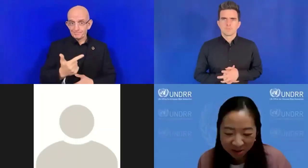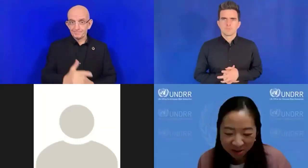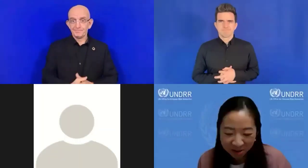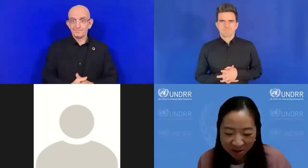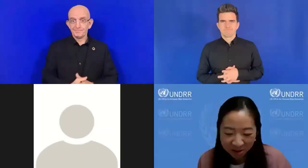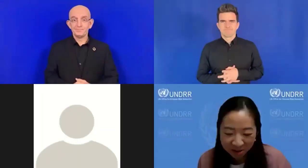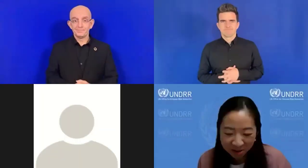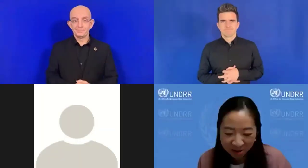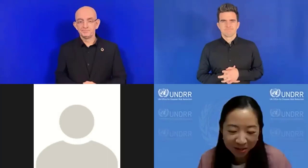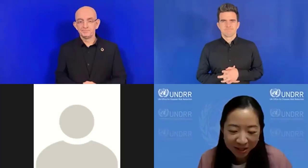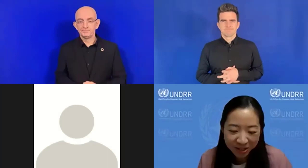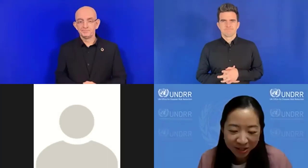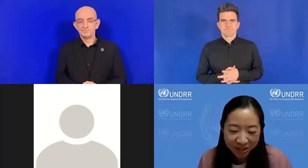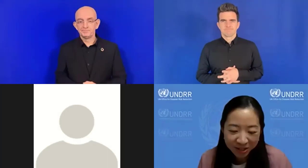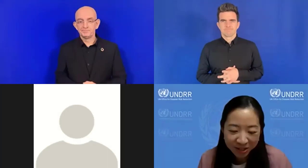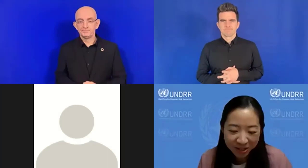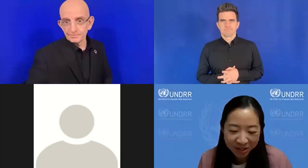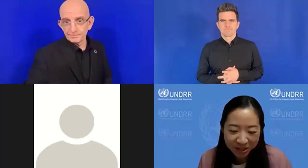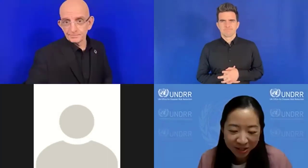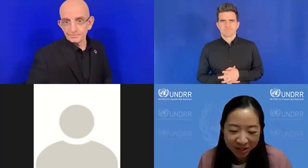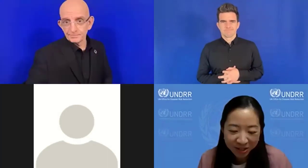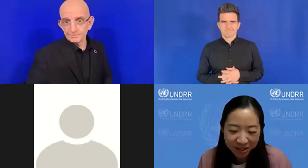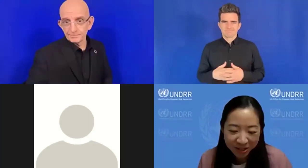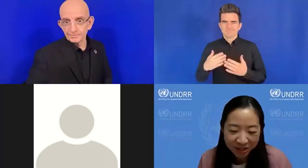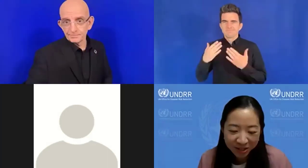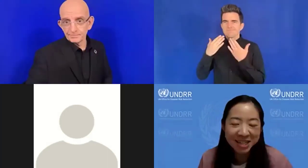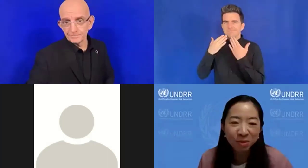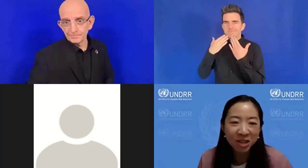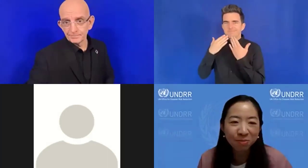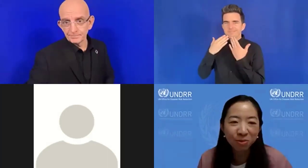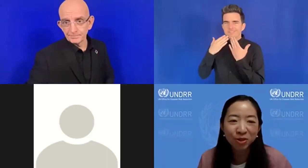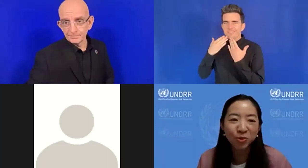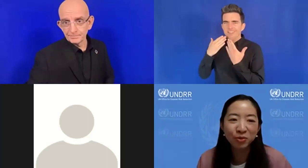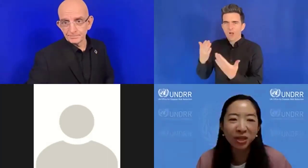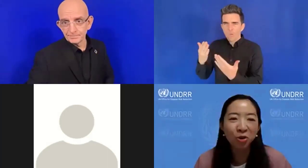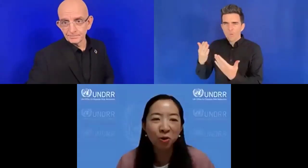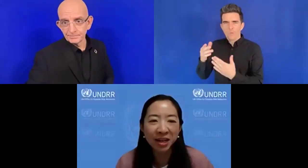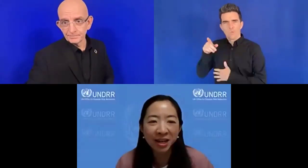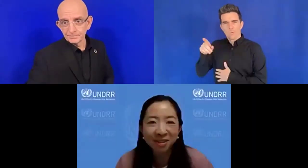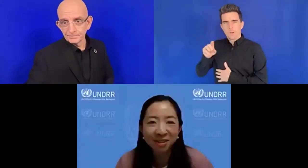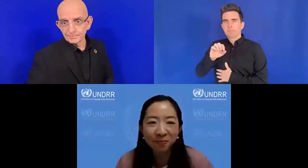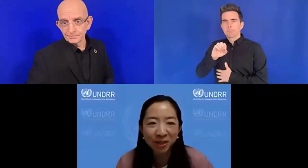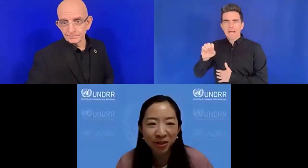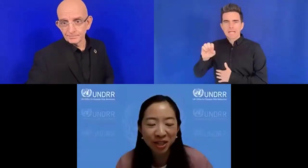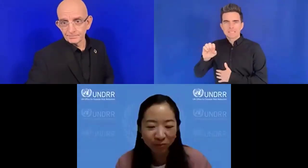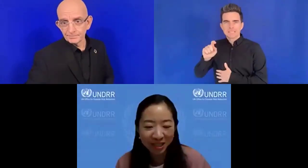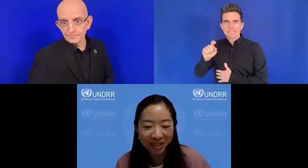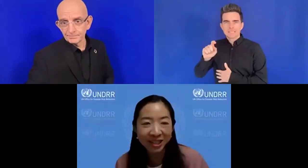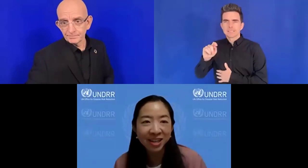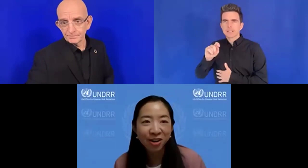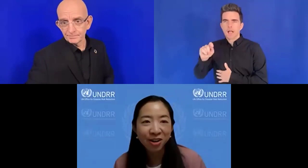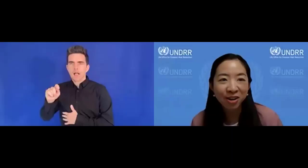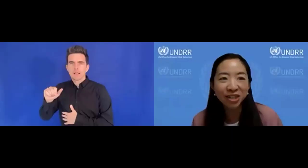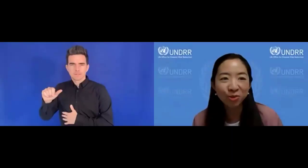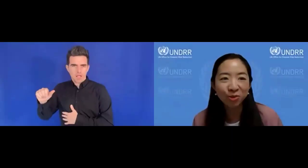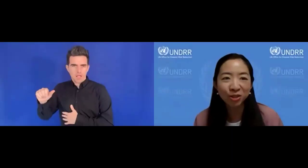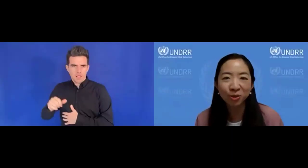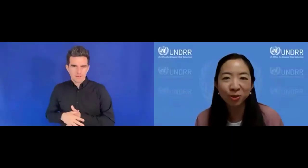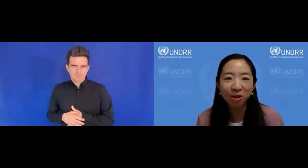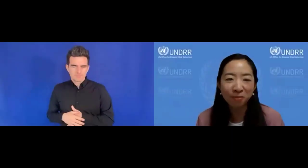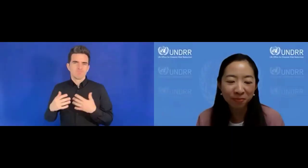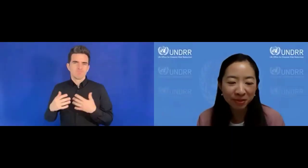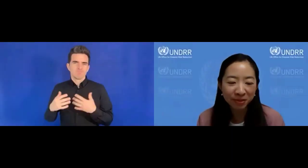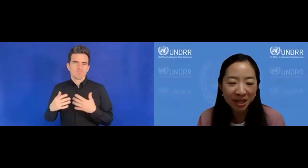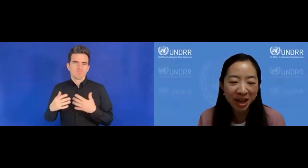Merci, merci Madame Tita. C'est bien évidemment avec le soutien de l'État de